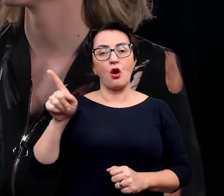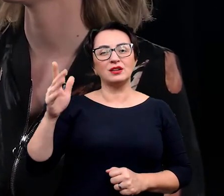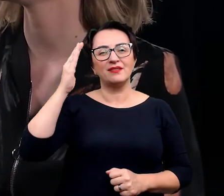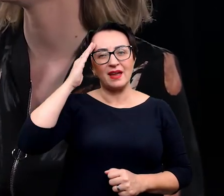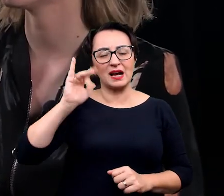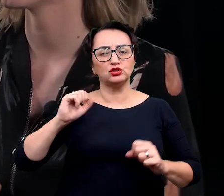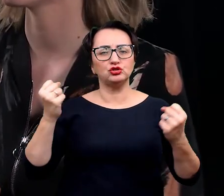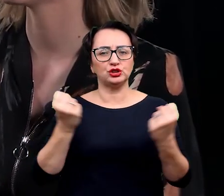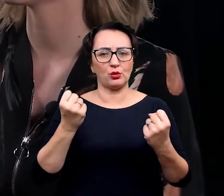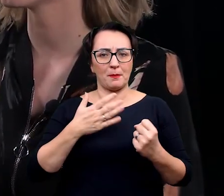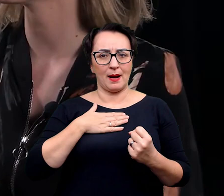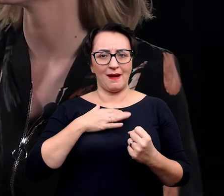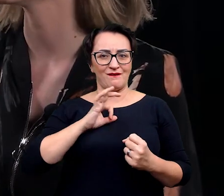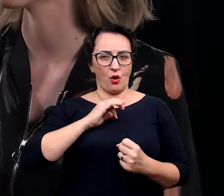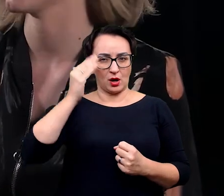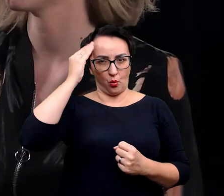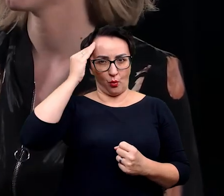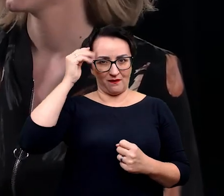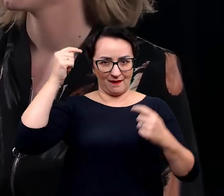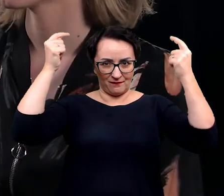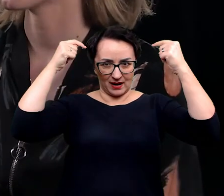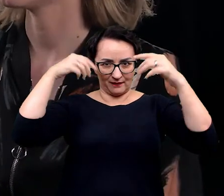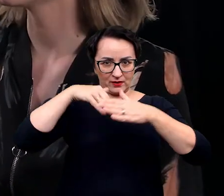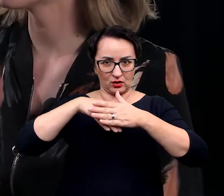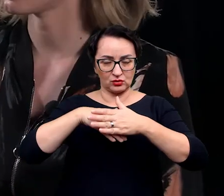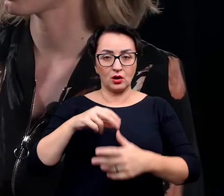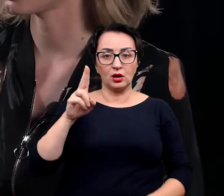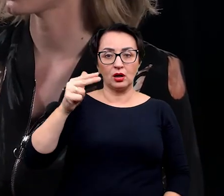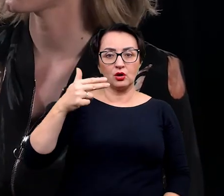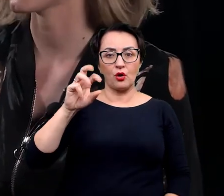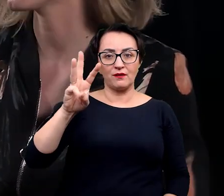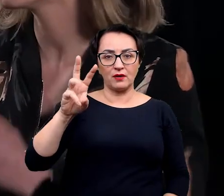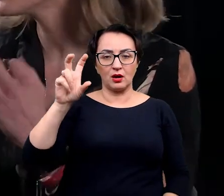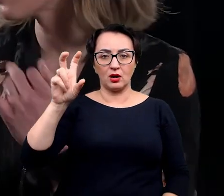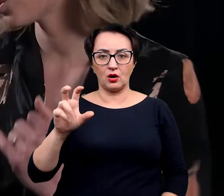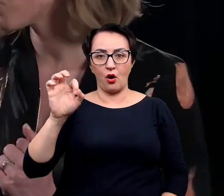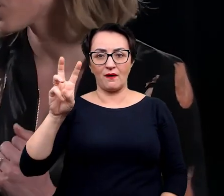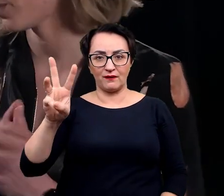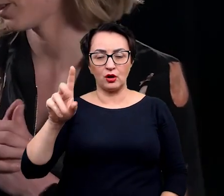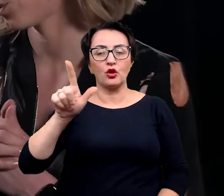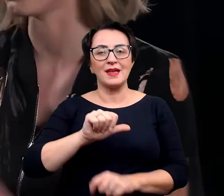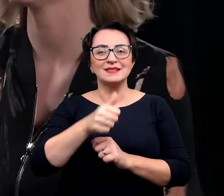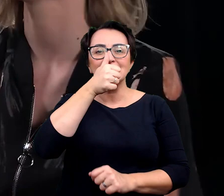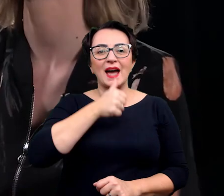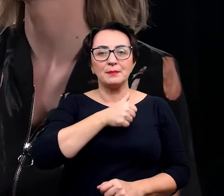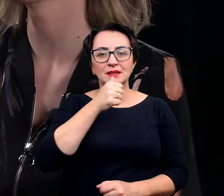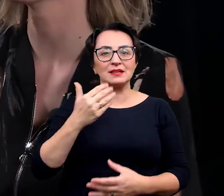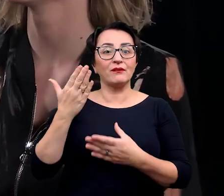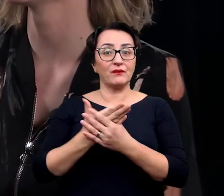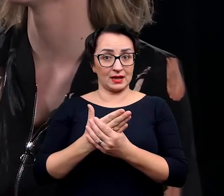wiedzą, jaką siłę mają w swojej własnej głowie, że know-how, czyli ta taka tajemnica przedsiębiorstwa, jak to się mówi,